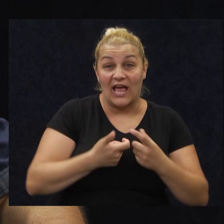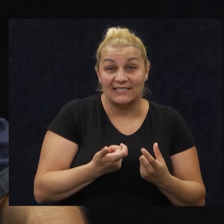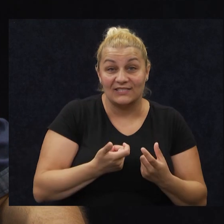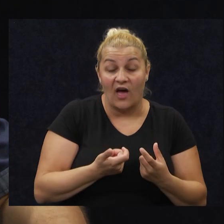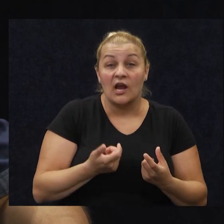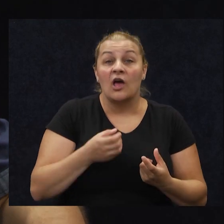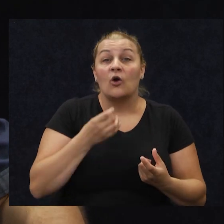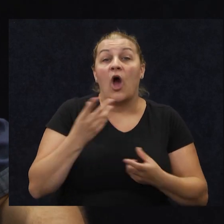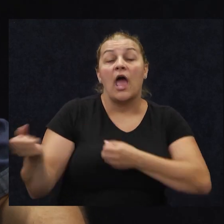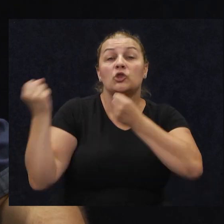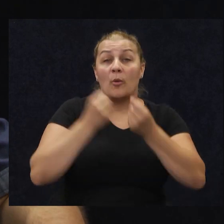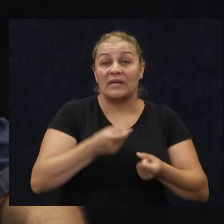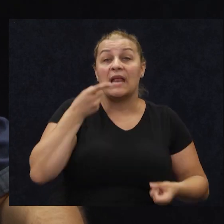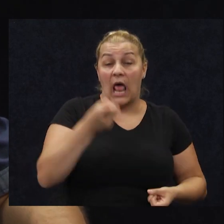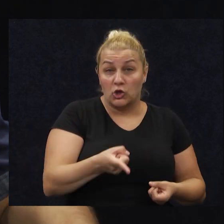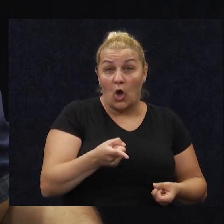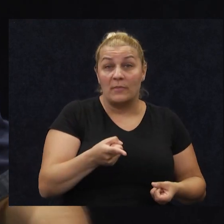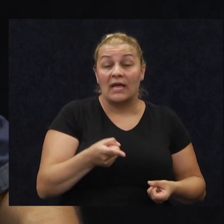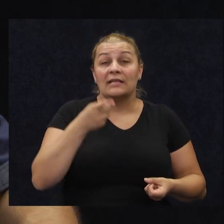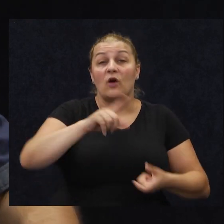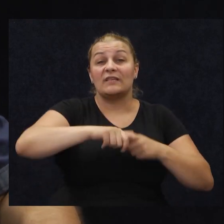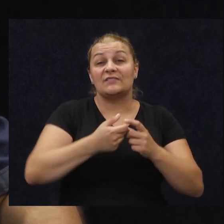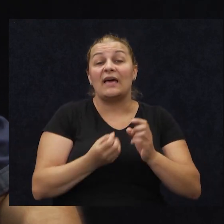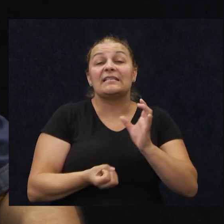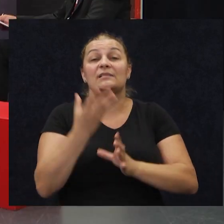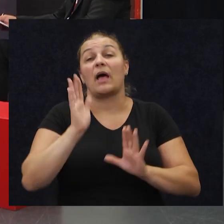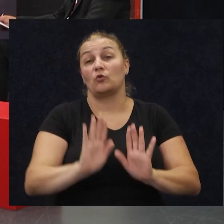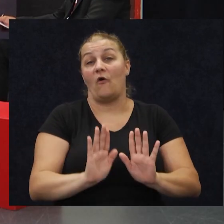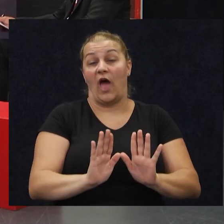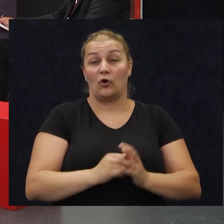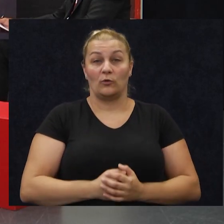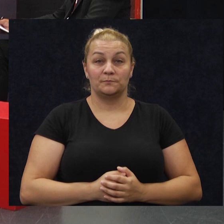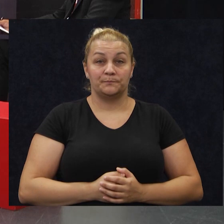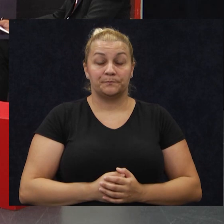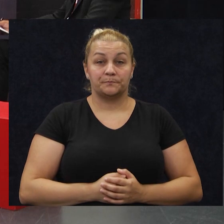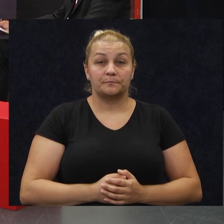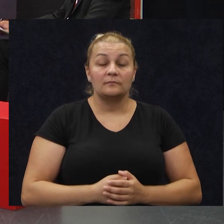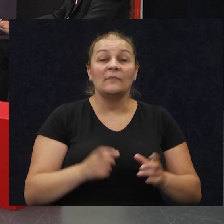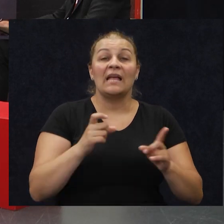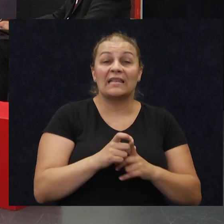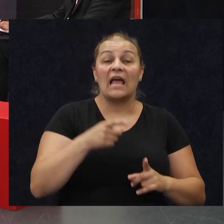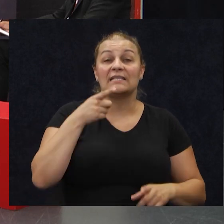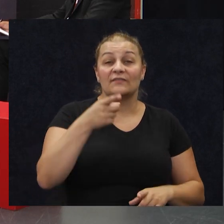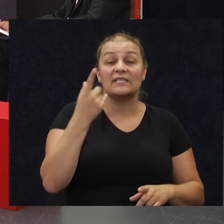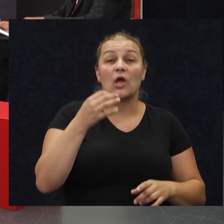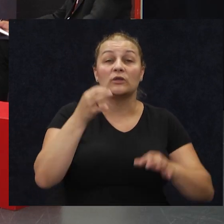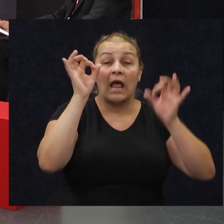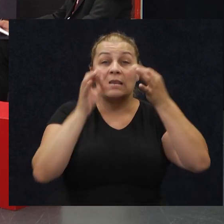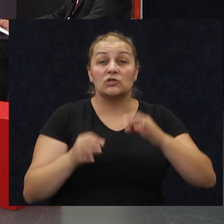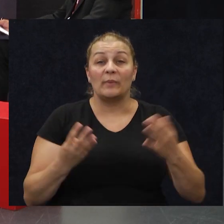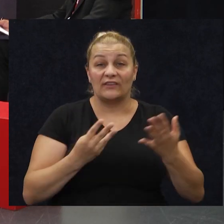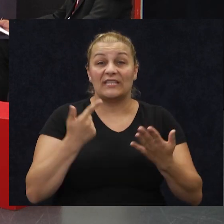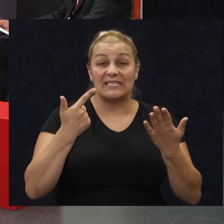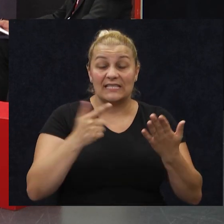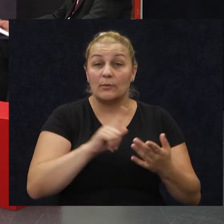koja je doprinjela tome, da stvari ispadnu tako kako su ispale. Da, dragice, vi ste od listopada 97. do